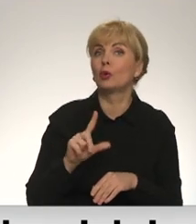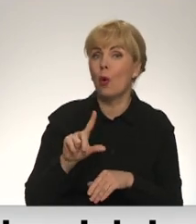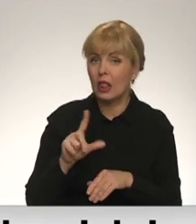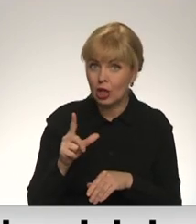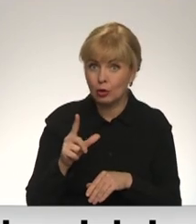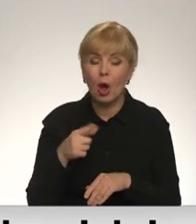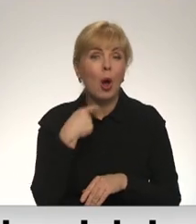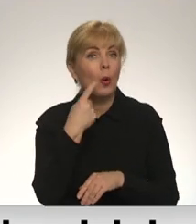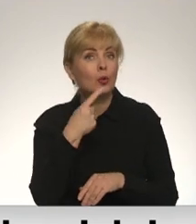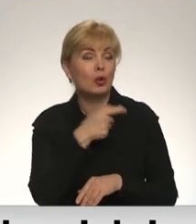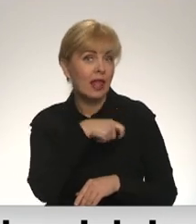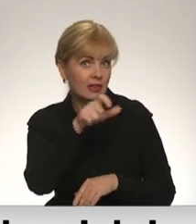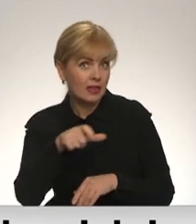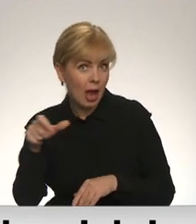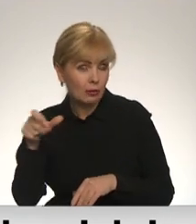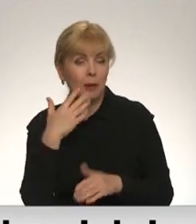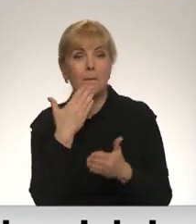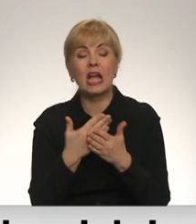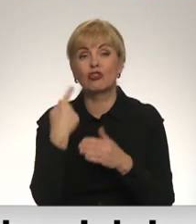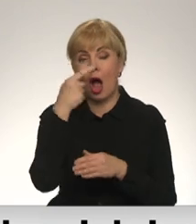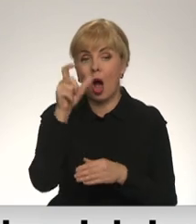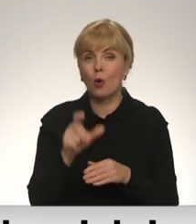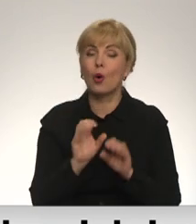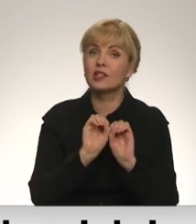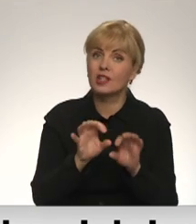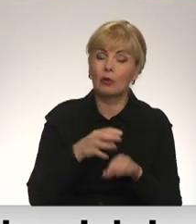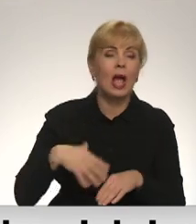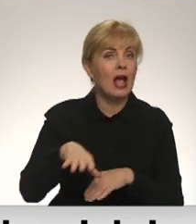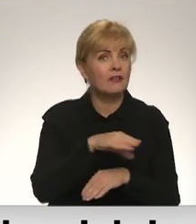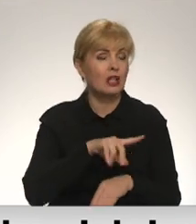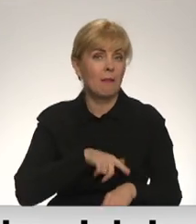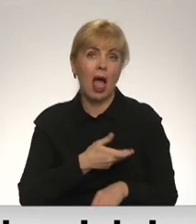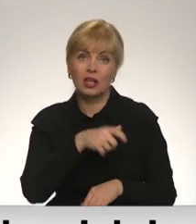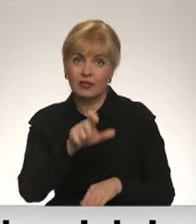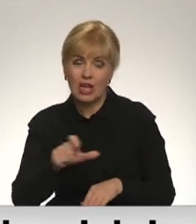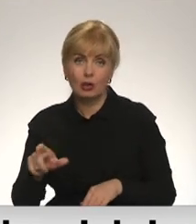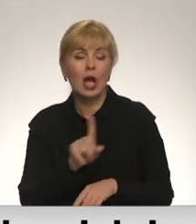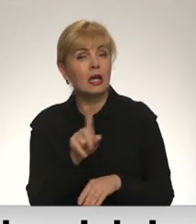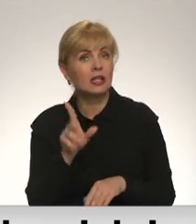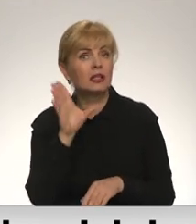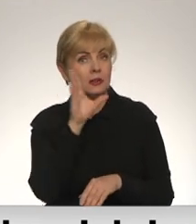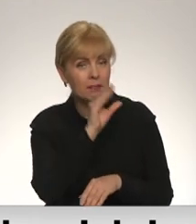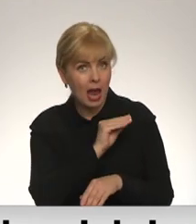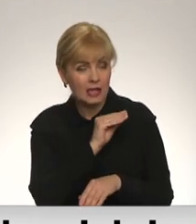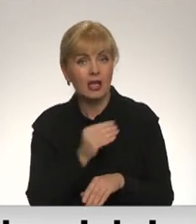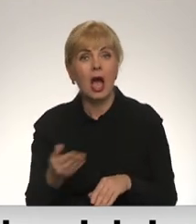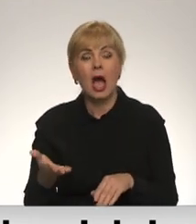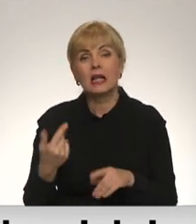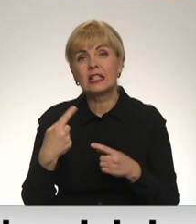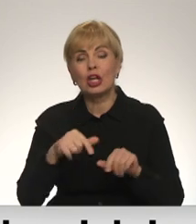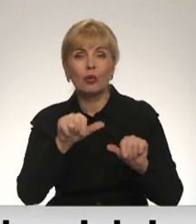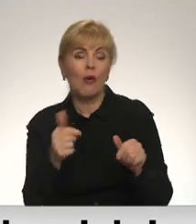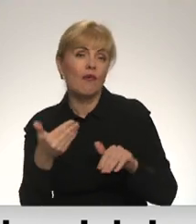Uzrunājot deputātus, viens no priešlikuma autoriem norādīja, ka ne visiem Latvijas iedzīvotājiem ir pieejamas kompensācijas par